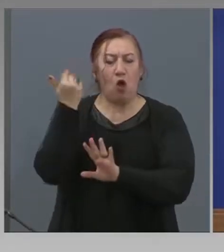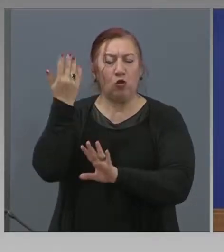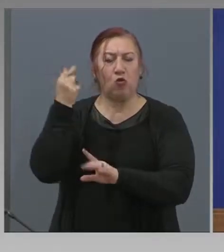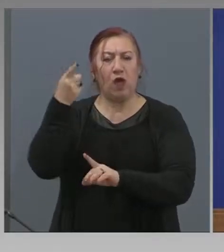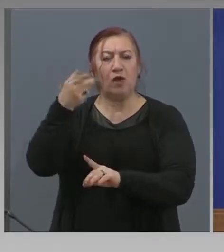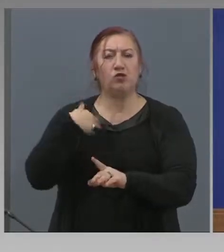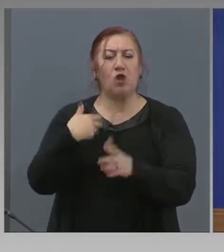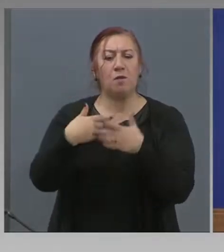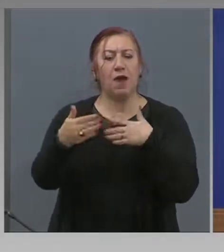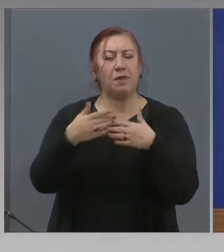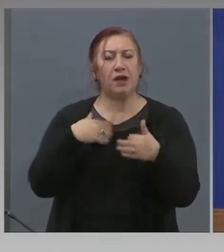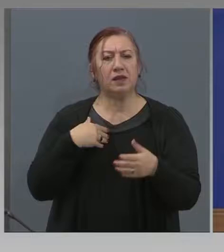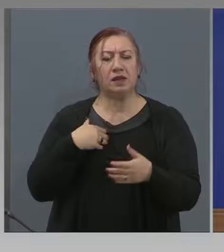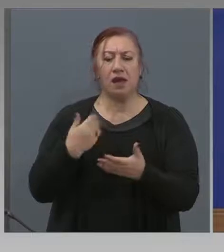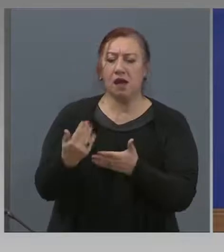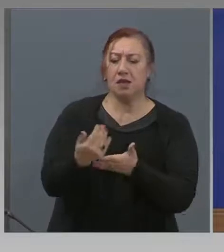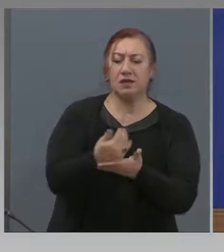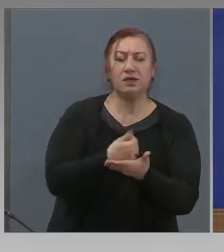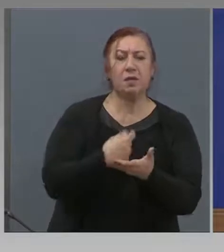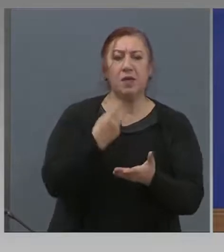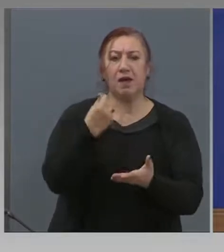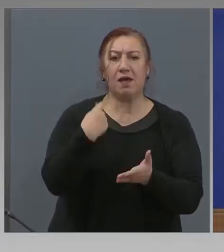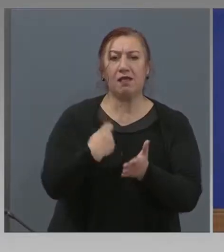се събира такса коронавирус?